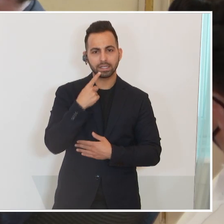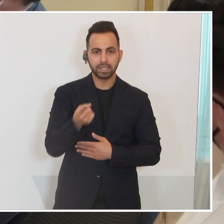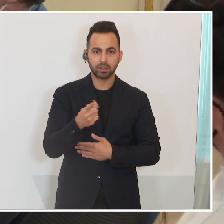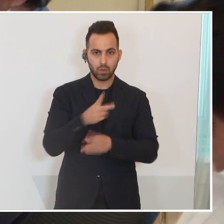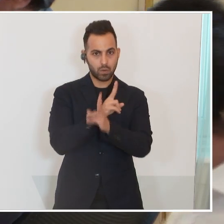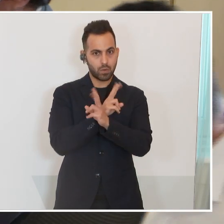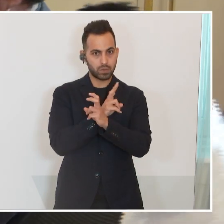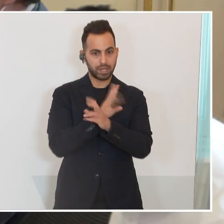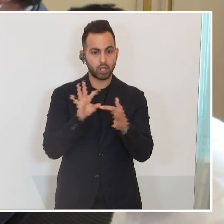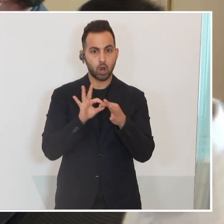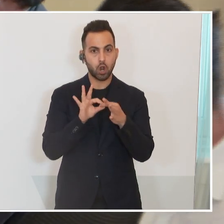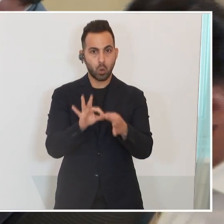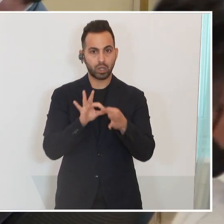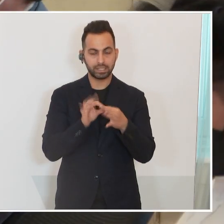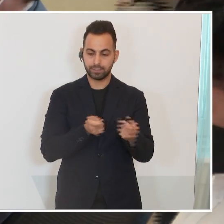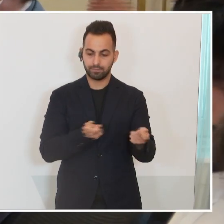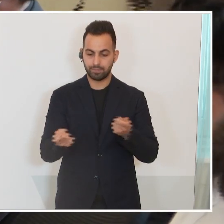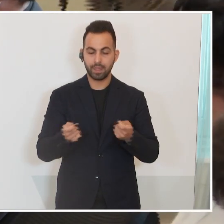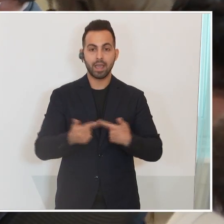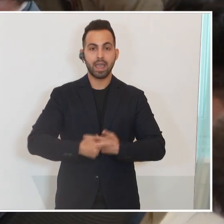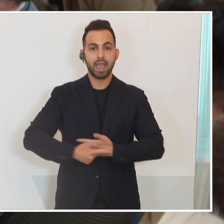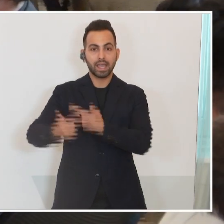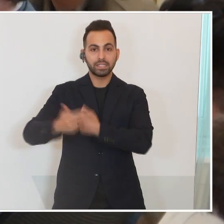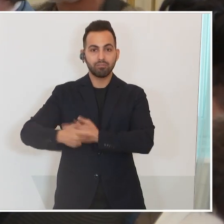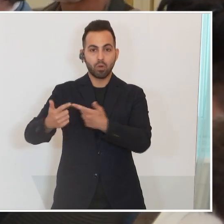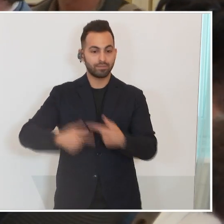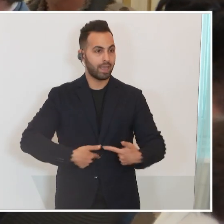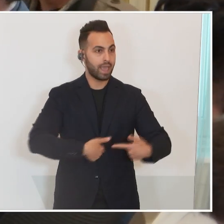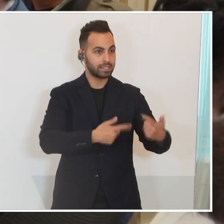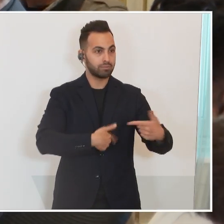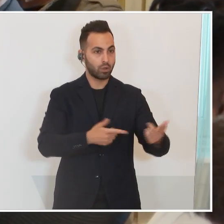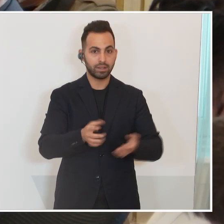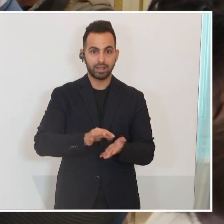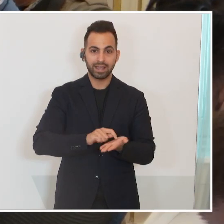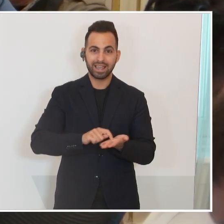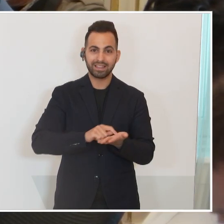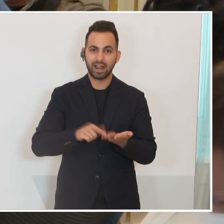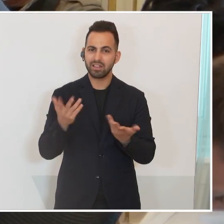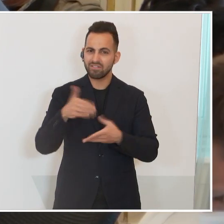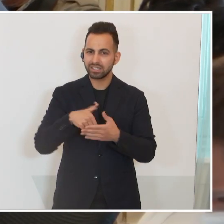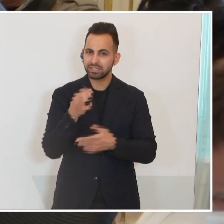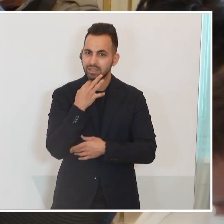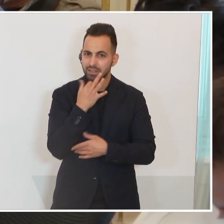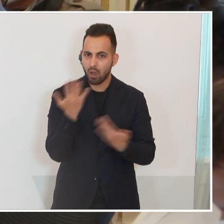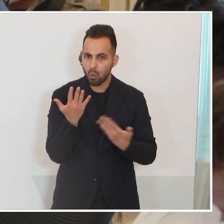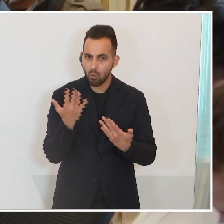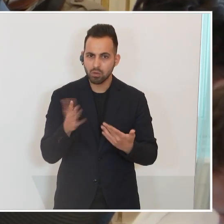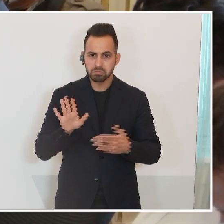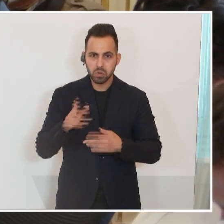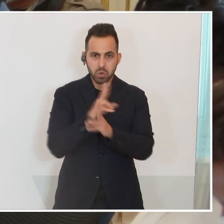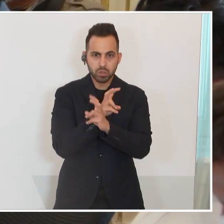Österreich bei der Logistik für den Export von Getreide usw. leistet. Was ist das eigentlich? Und